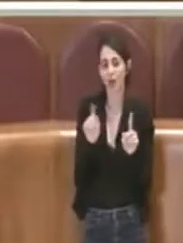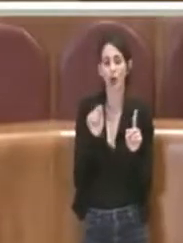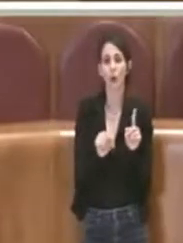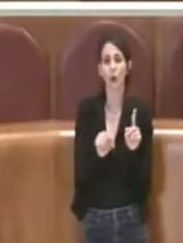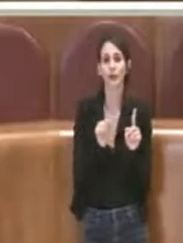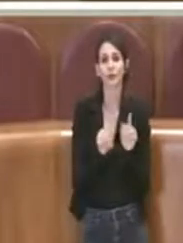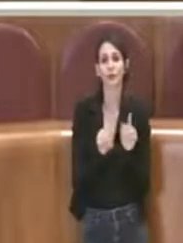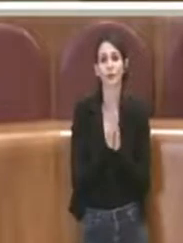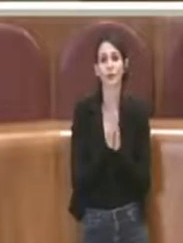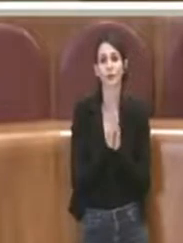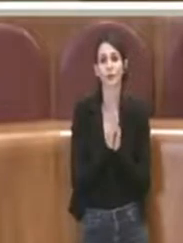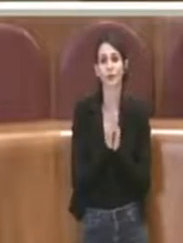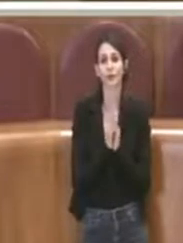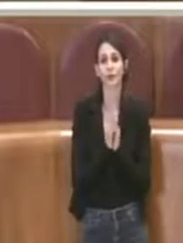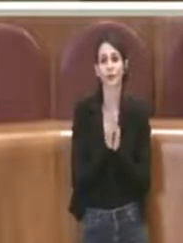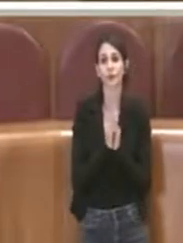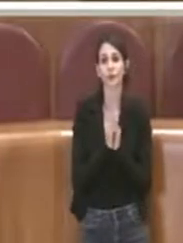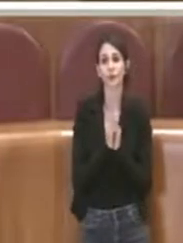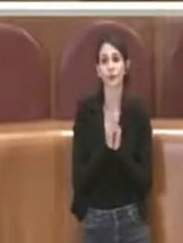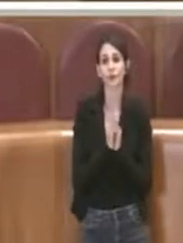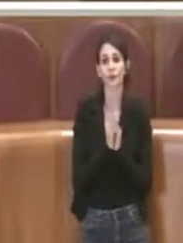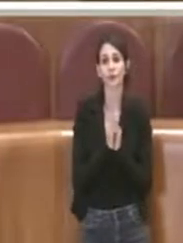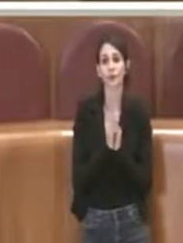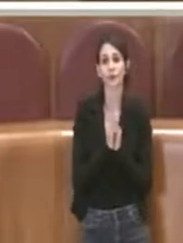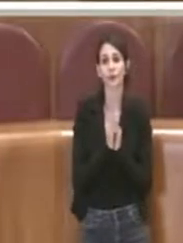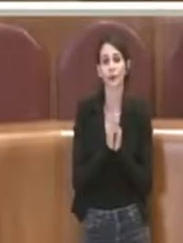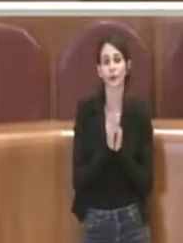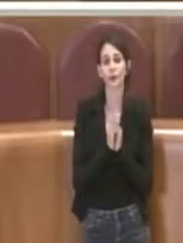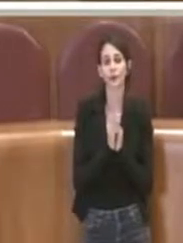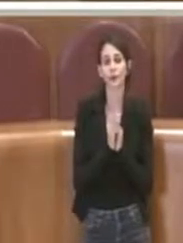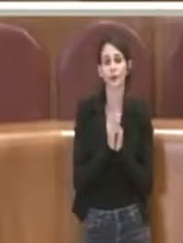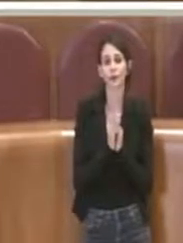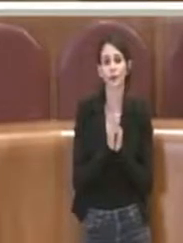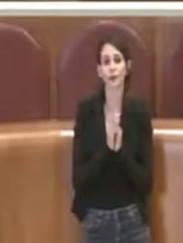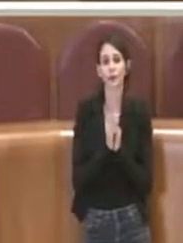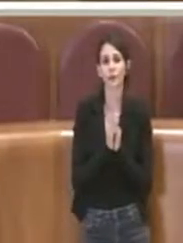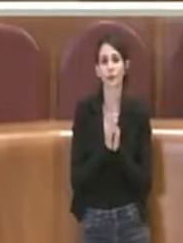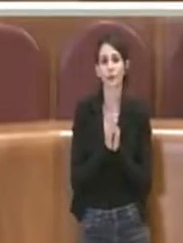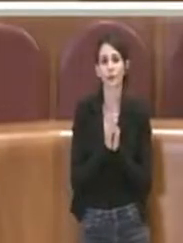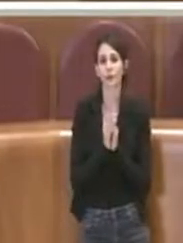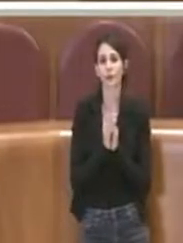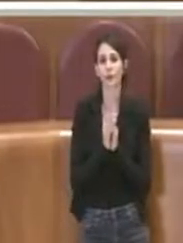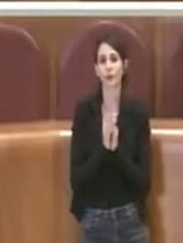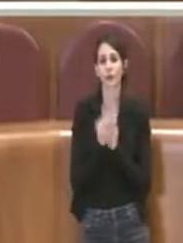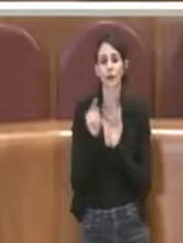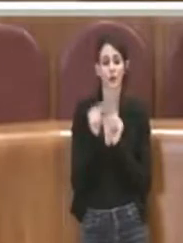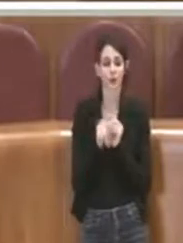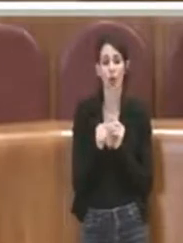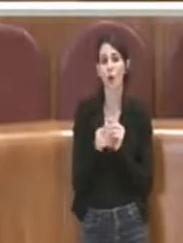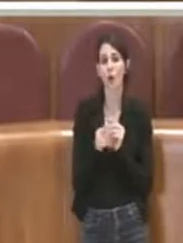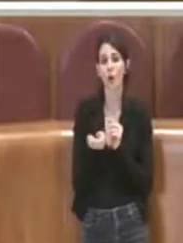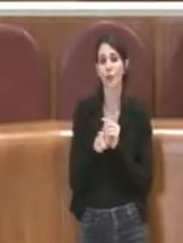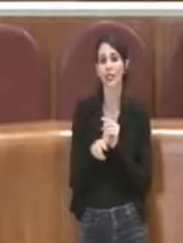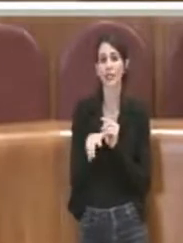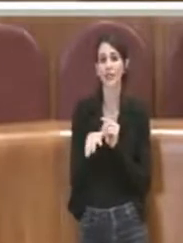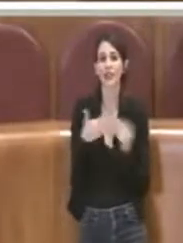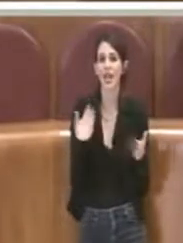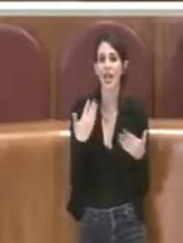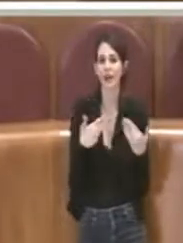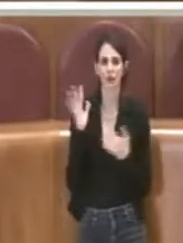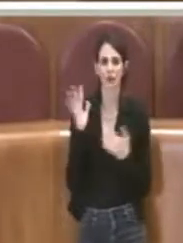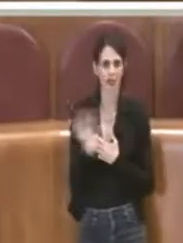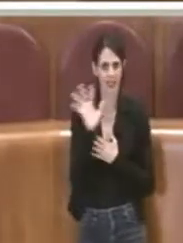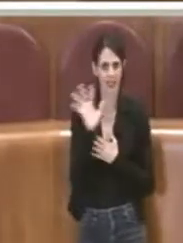motivi di emergenza, come ad esempio quando vengono a